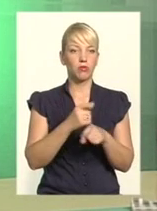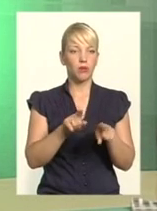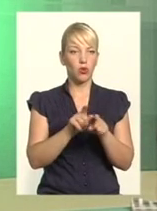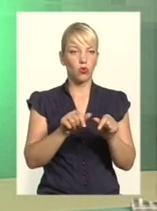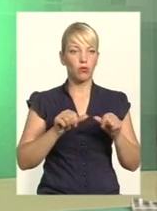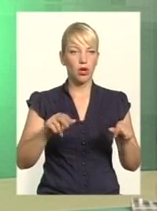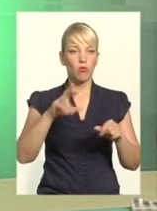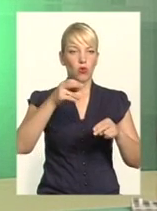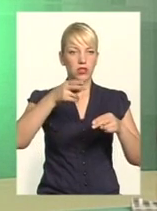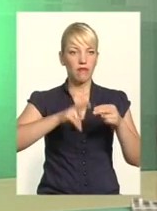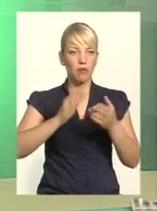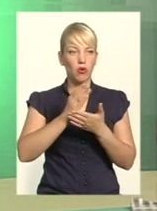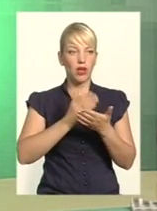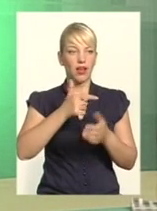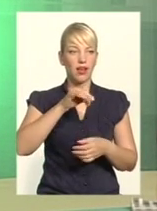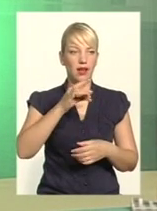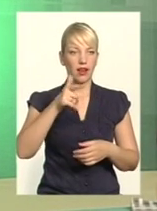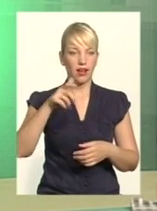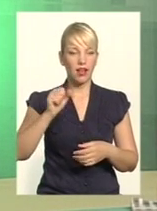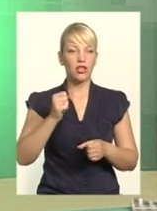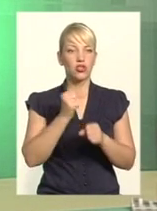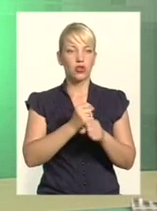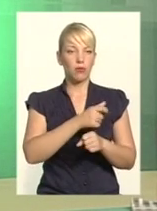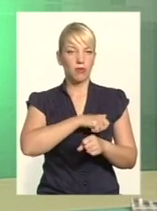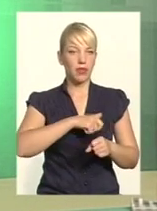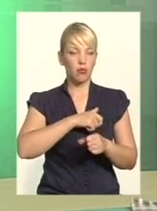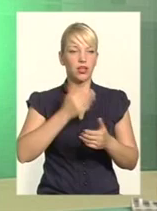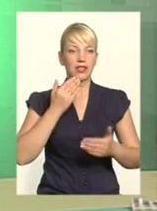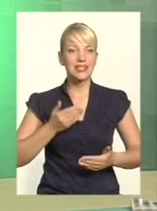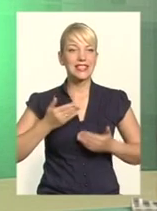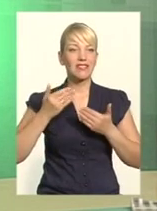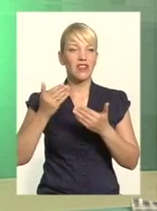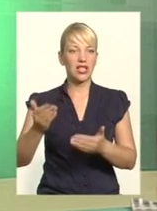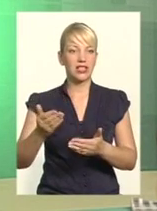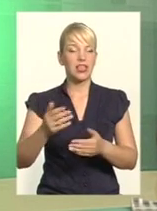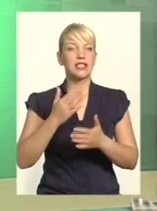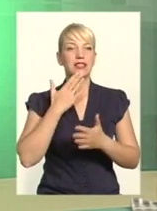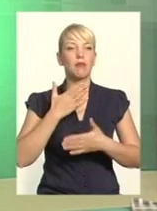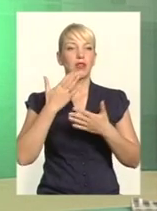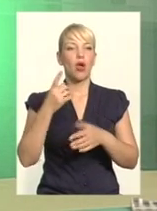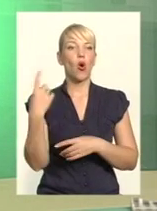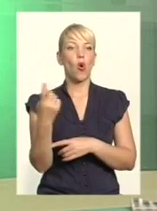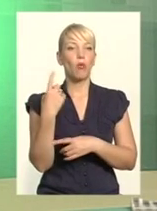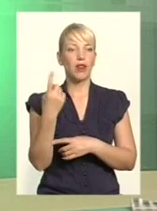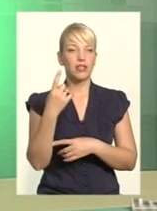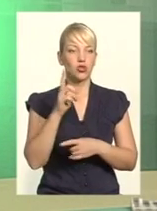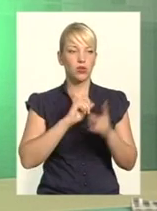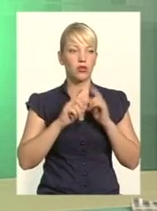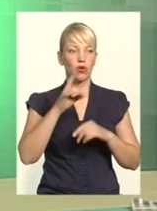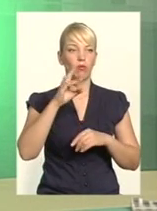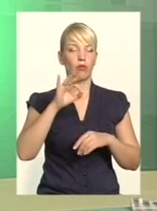програми з Олександром Володимовичем Герегою зробимо депутатське звернення. Ми запитаємо обласну раду про виконання